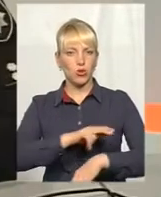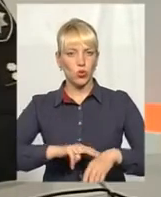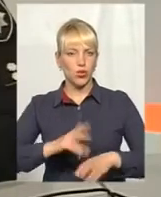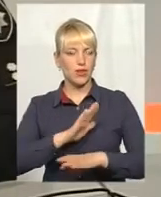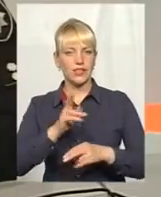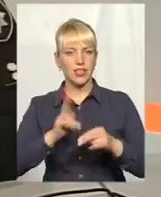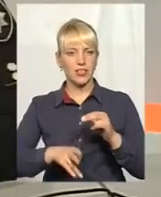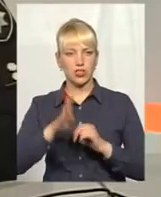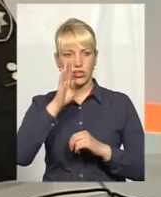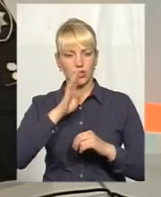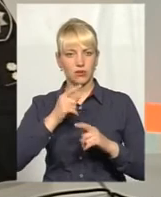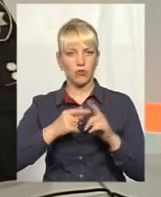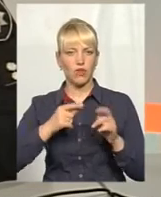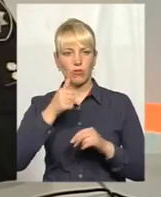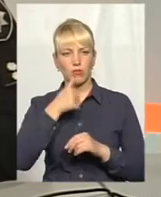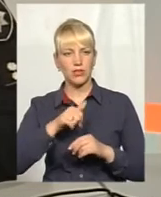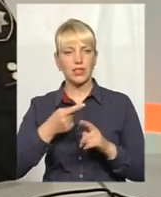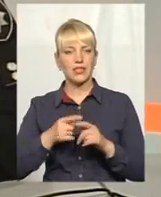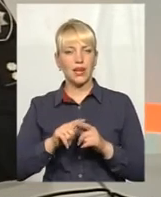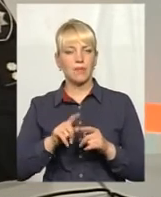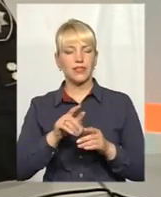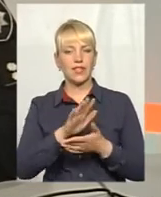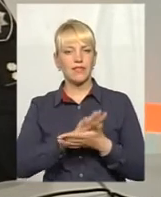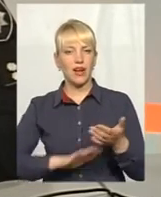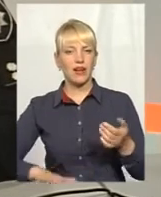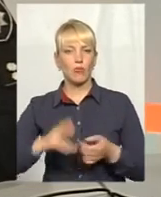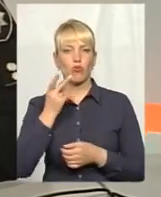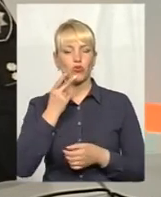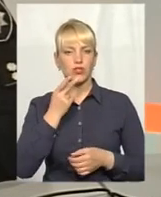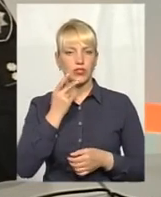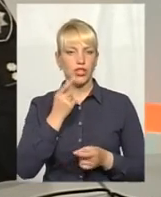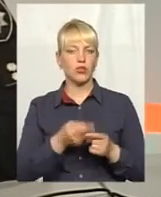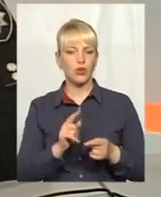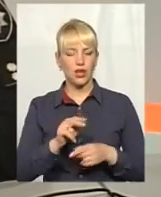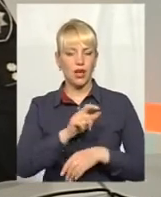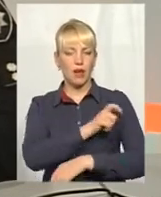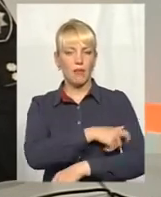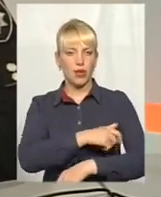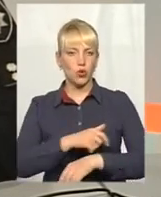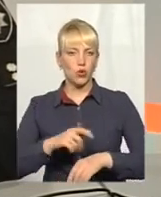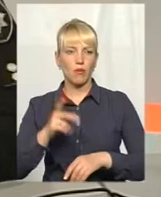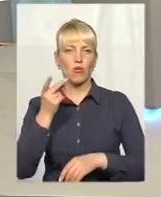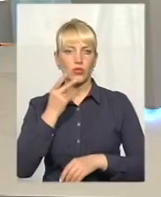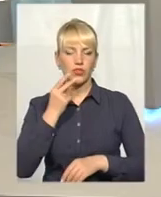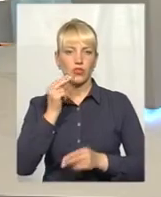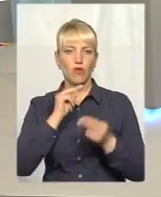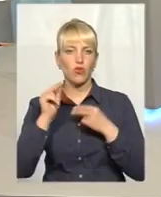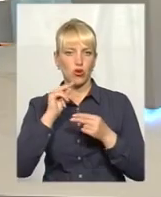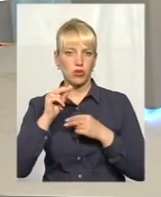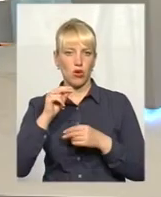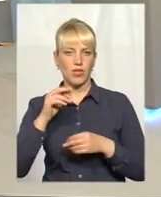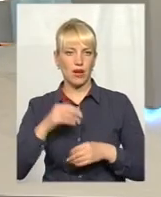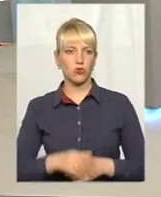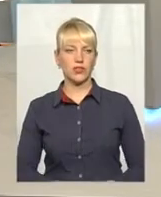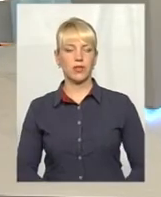місячними курсами, оскільки воно, можна так сказати, триває постійно і патрульні постійно вдосконалюються. Дякую вам за